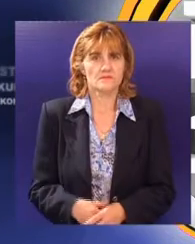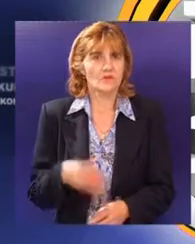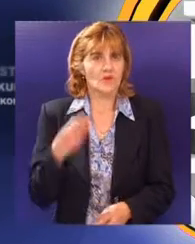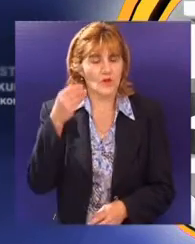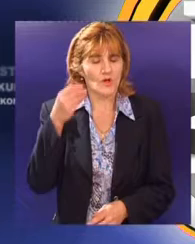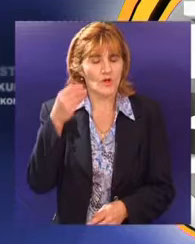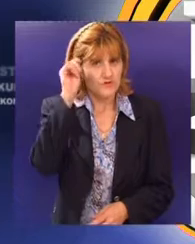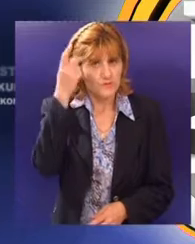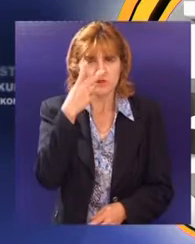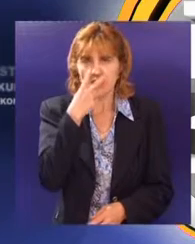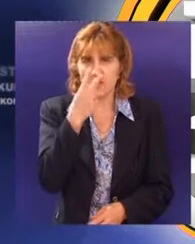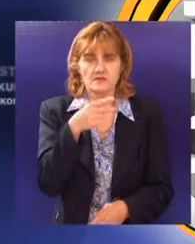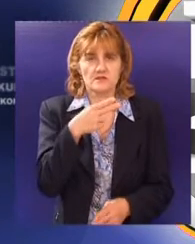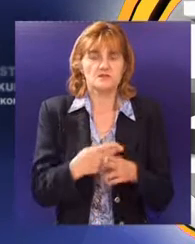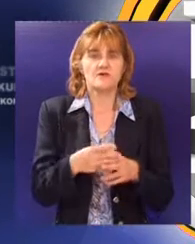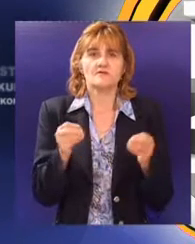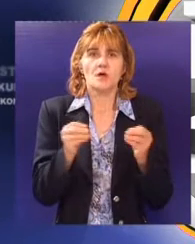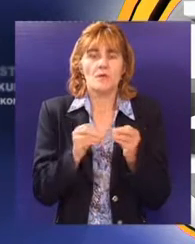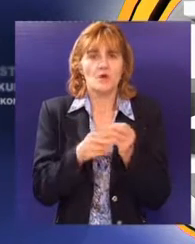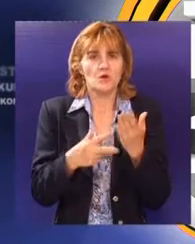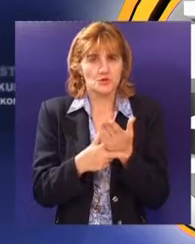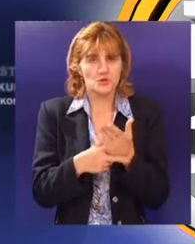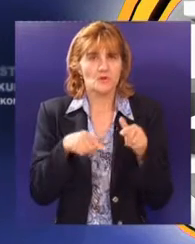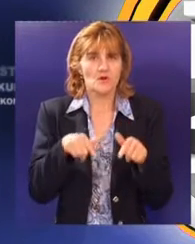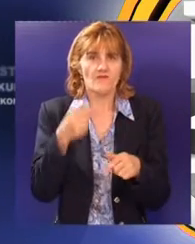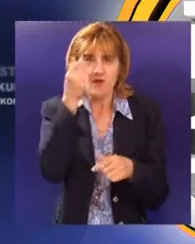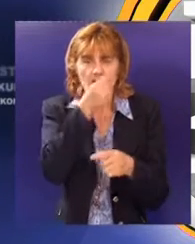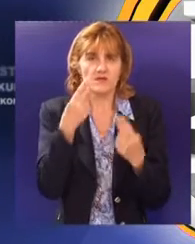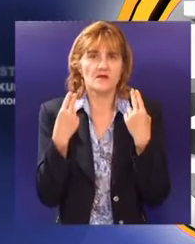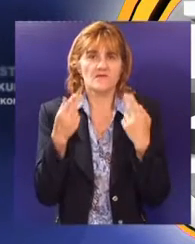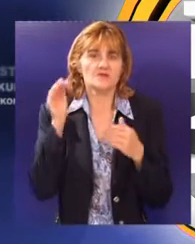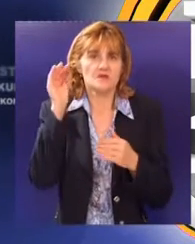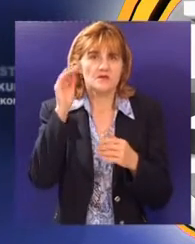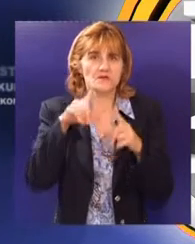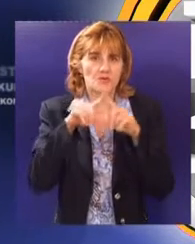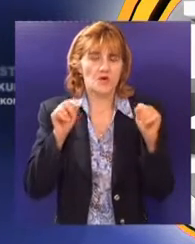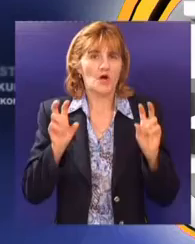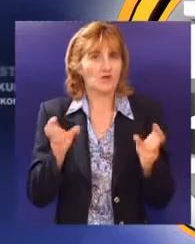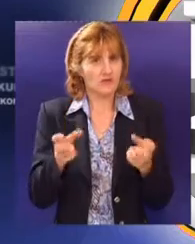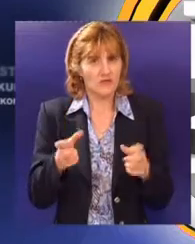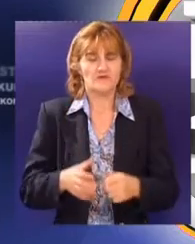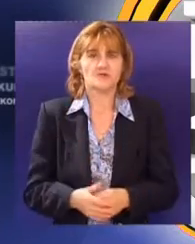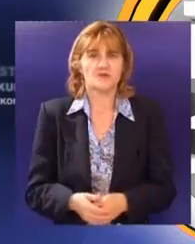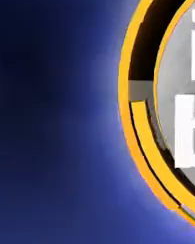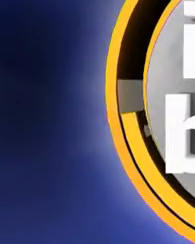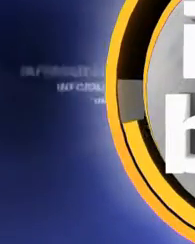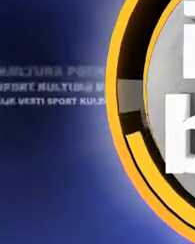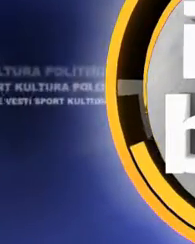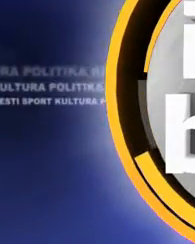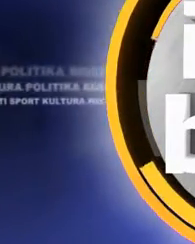Dobro večer poštovani gledalci, ja sam Boris Šuman, a ovo je nedeljni pregled najvažnijih vesti i u Eko Televizije.